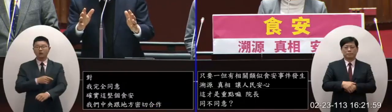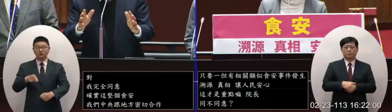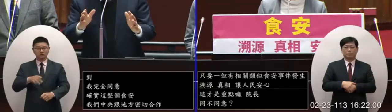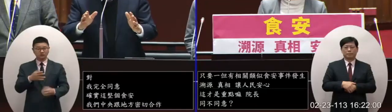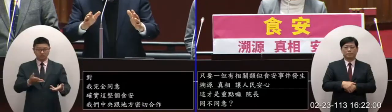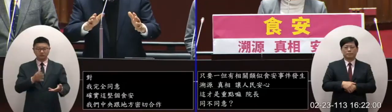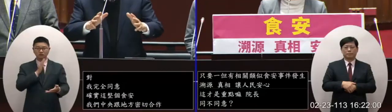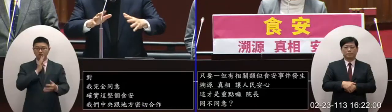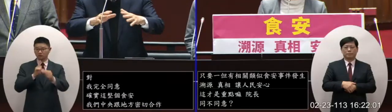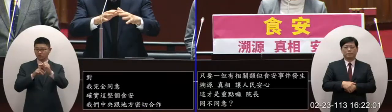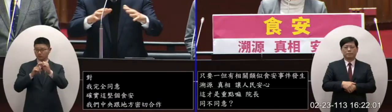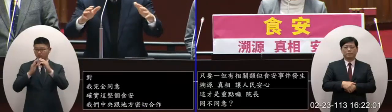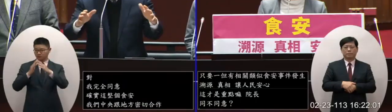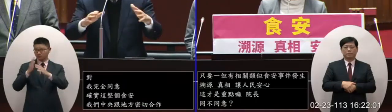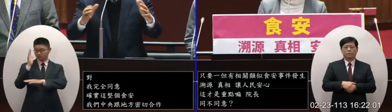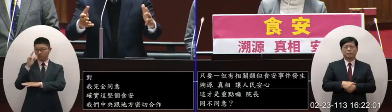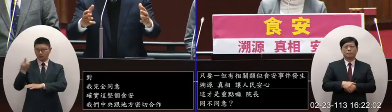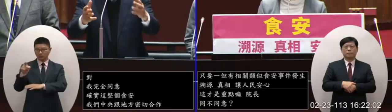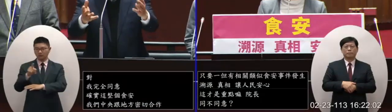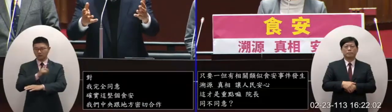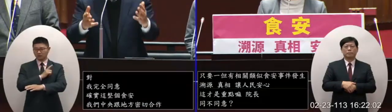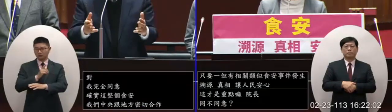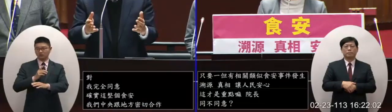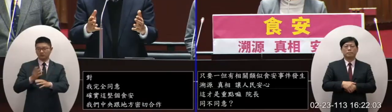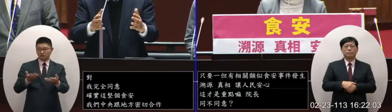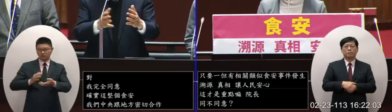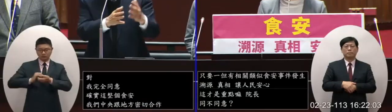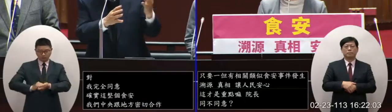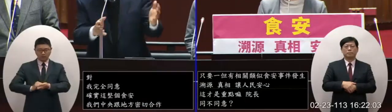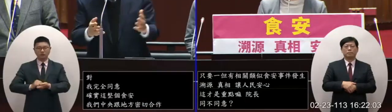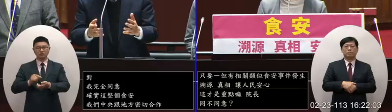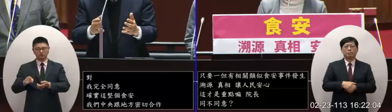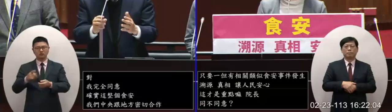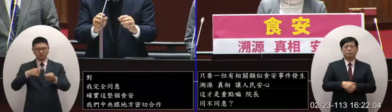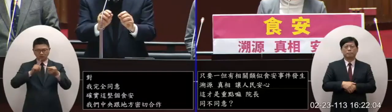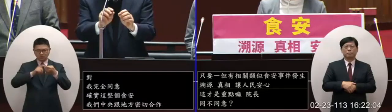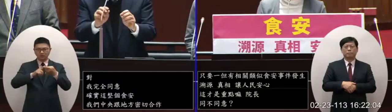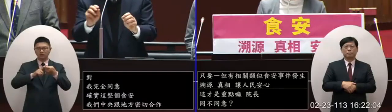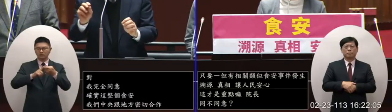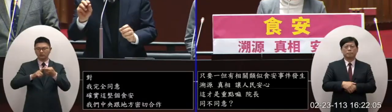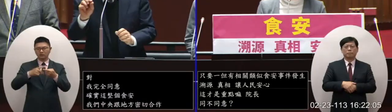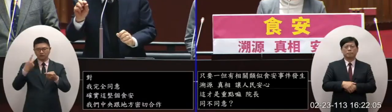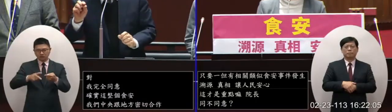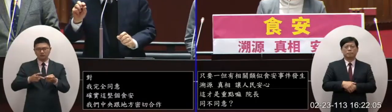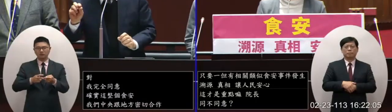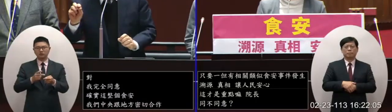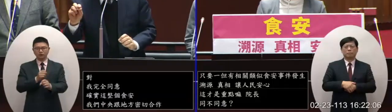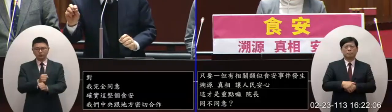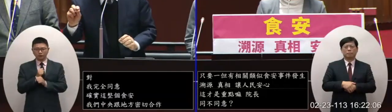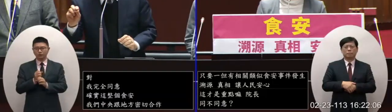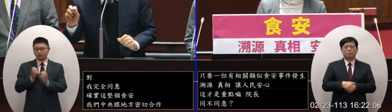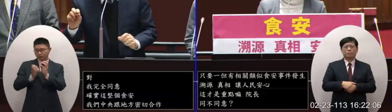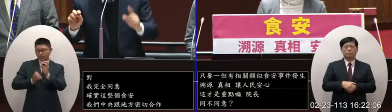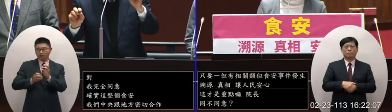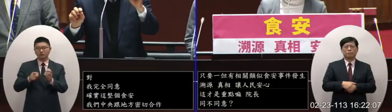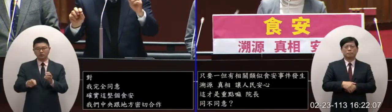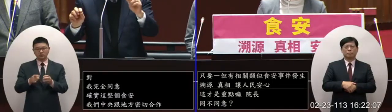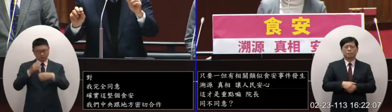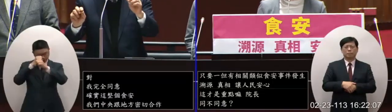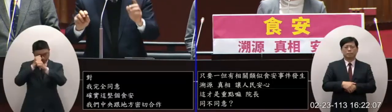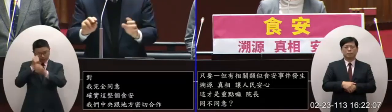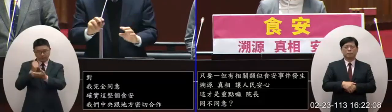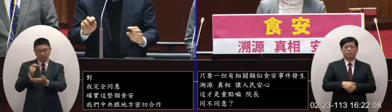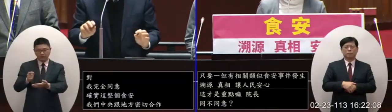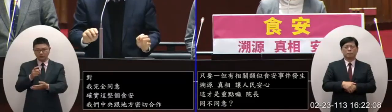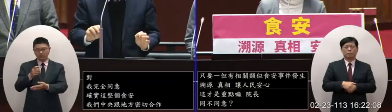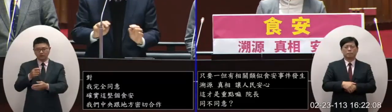策的時候應該要更加的作嚴我剛才早上也曾經講過因為他檢驗的濃度相當的低而且只有